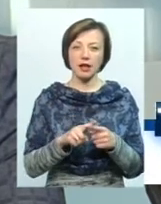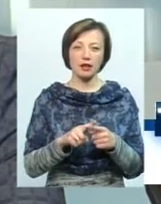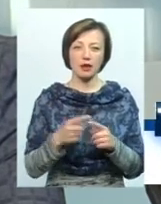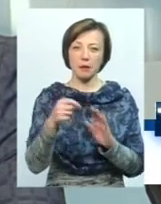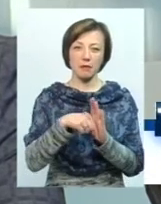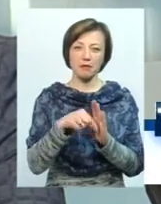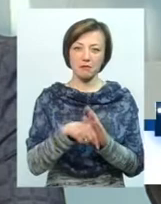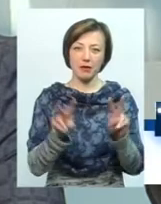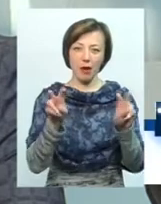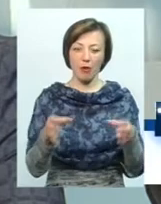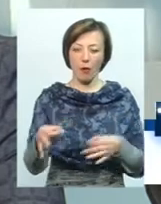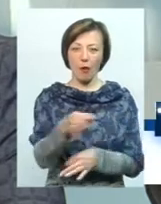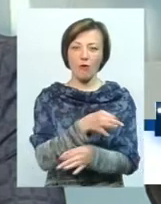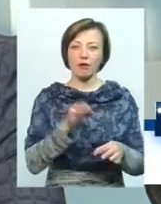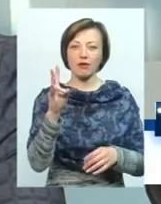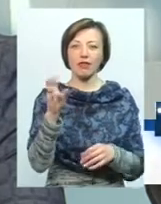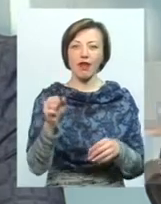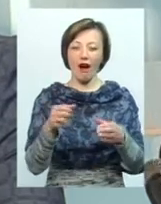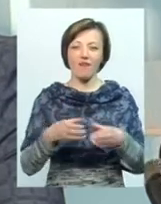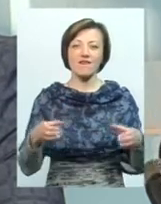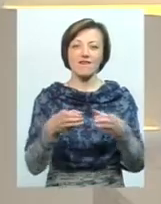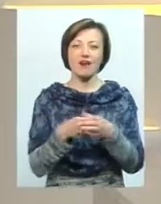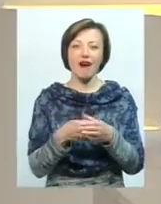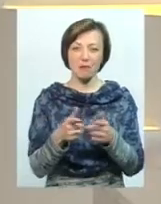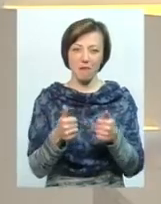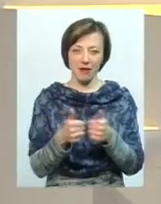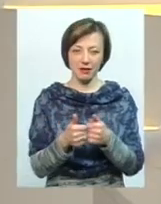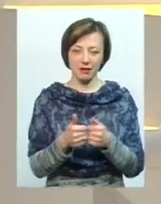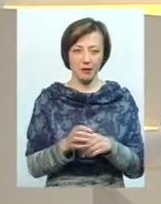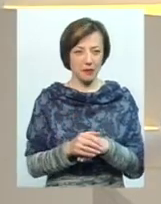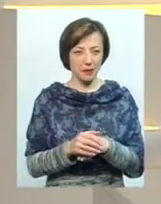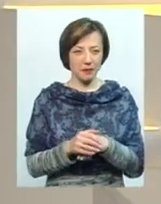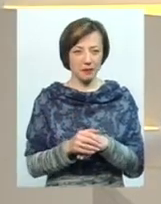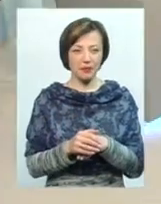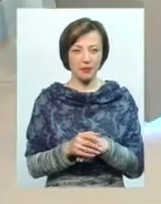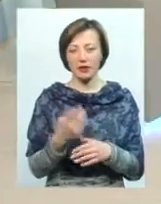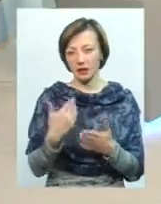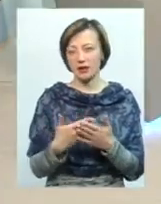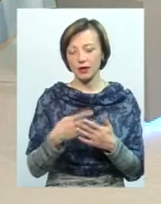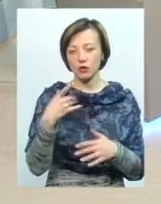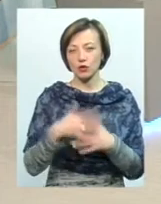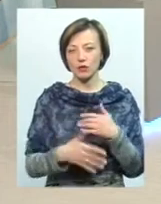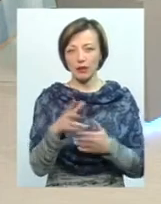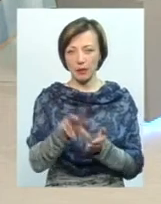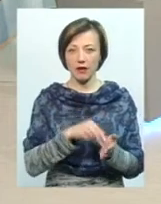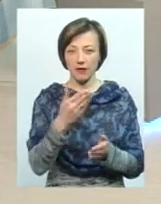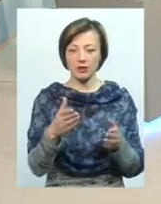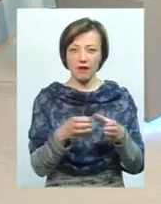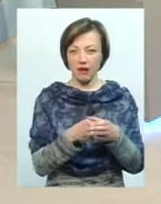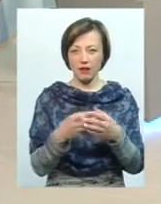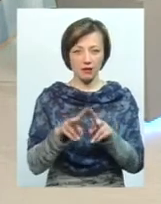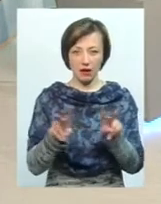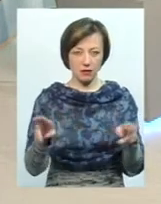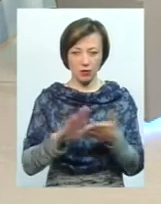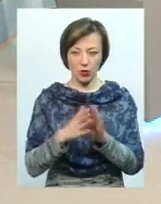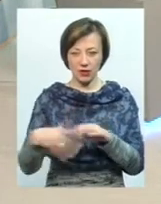обговорення на фракції. Тобто, я так розумію, на прикладі вашої, не порушували. Ну, я зрозумію, на прикладі вашої фракції, в інших, мабуть, така сама